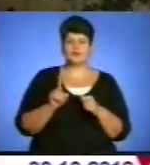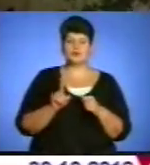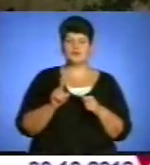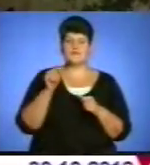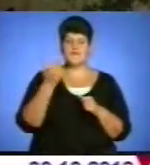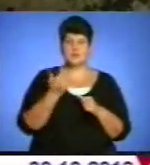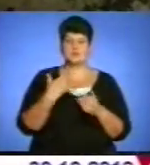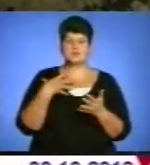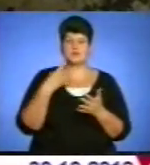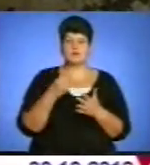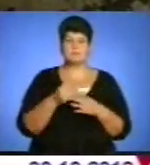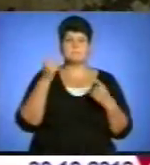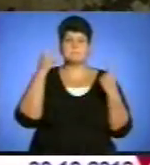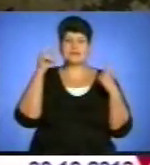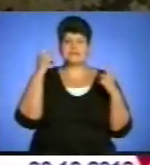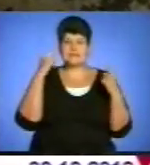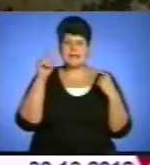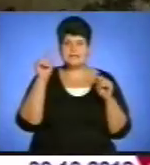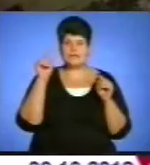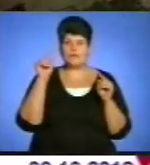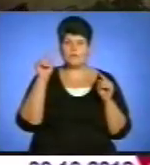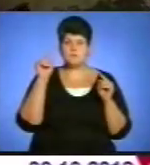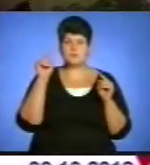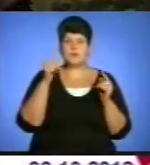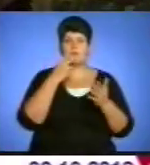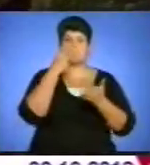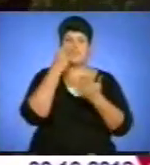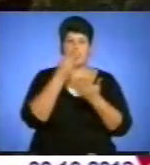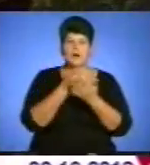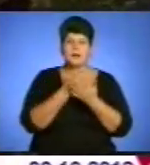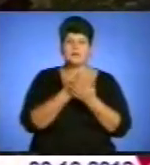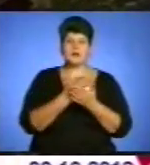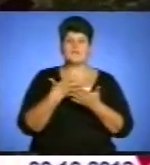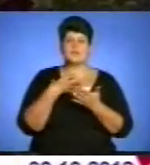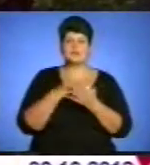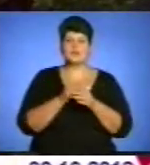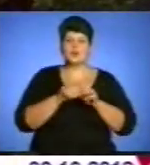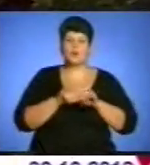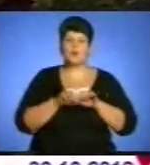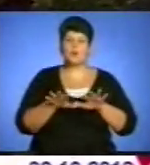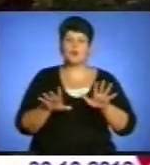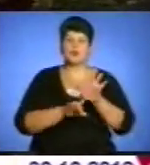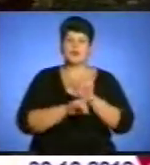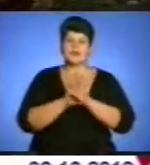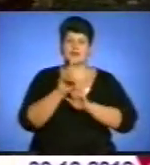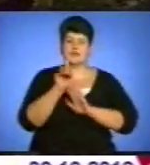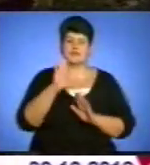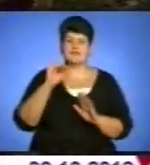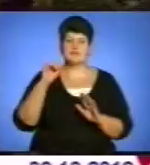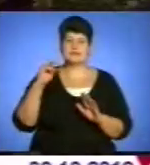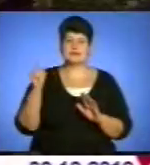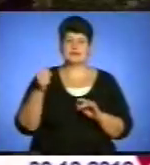своїм мистецтвом показав свої коріння візантійську